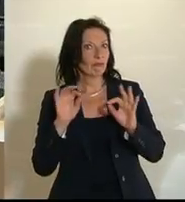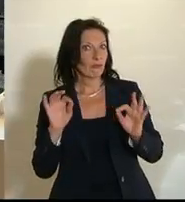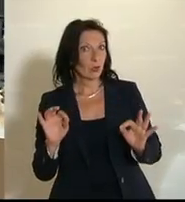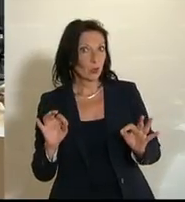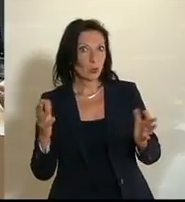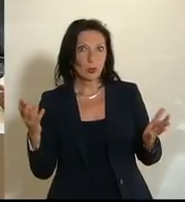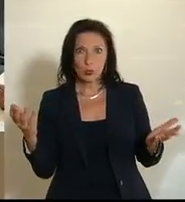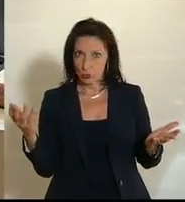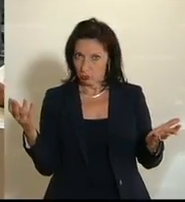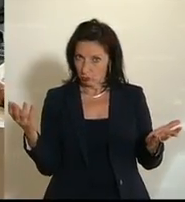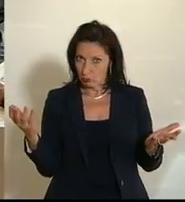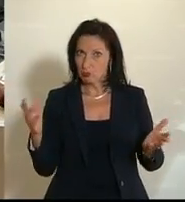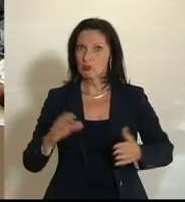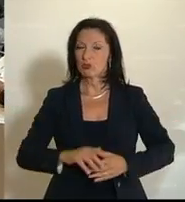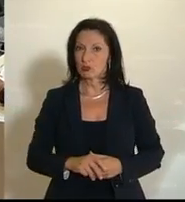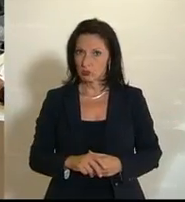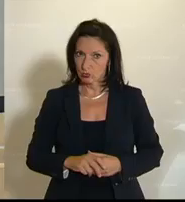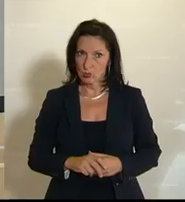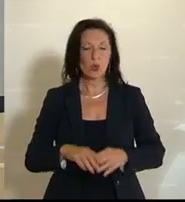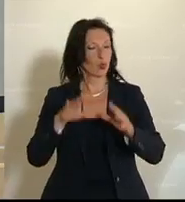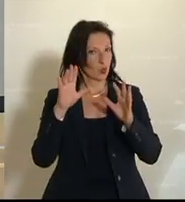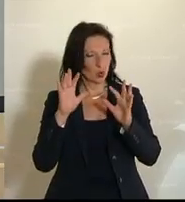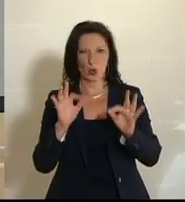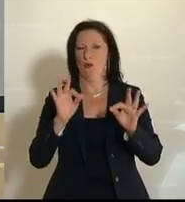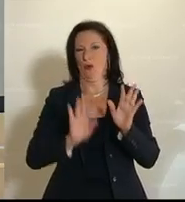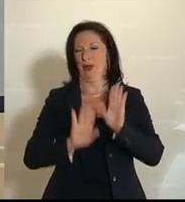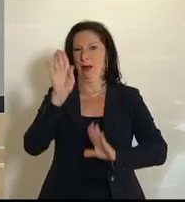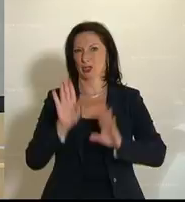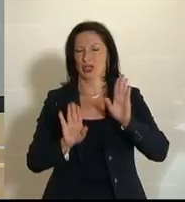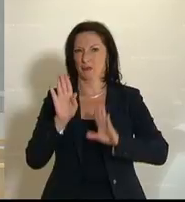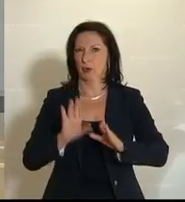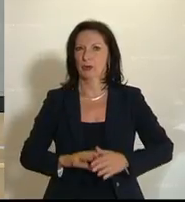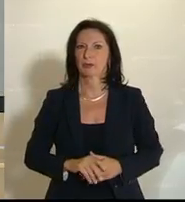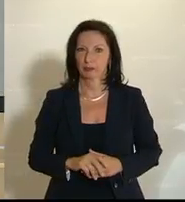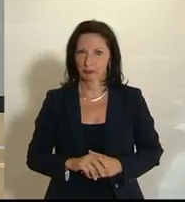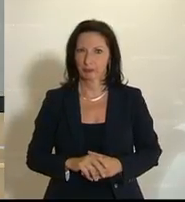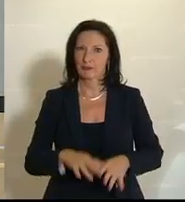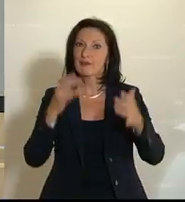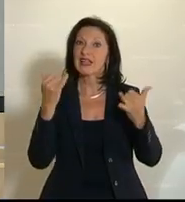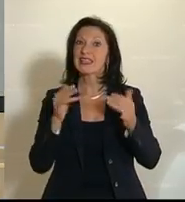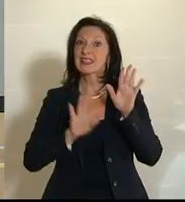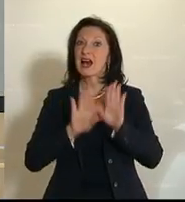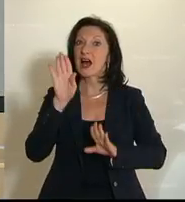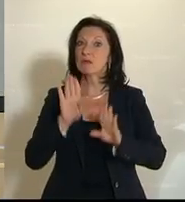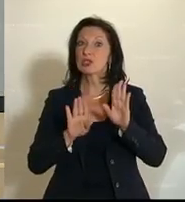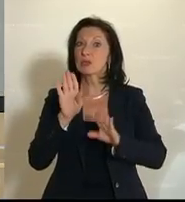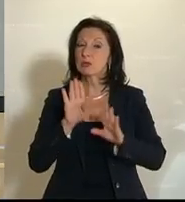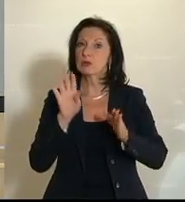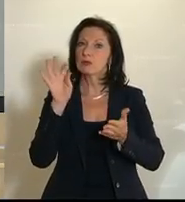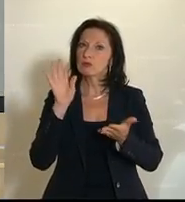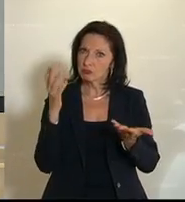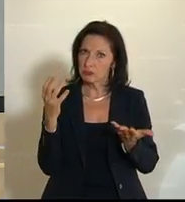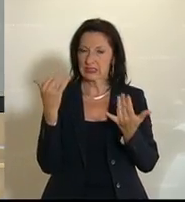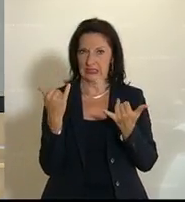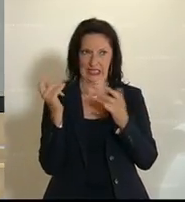wenn das so ist, dann können wir gleich zur Abstimmung gelangen. Wir gelangen zur Abstimmung über die während